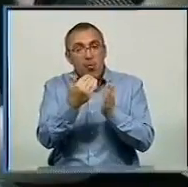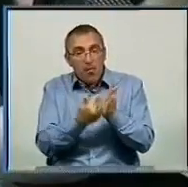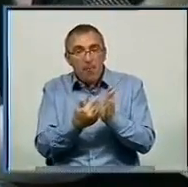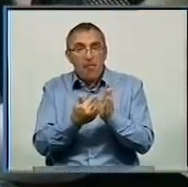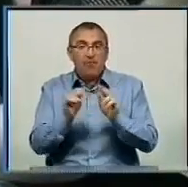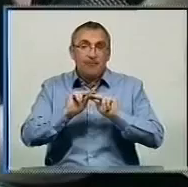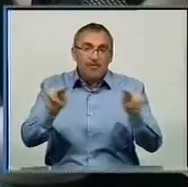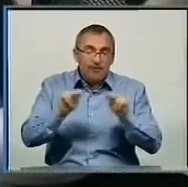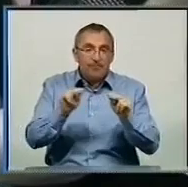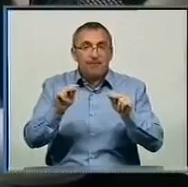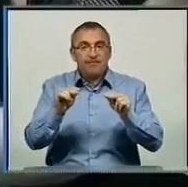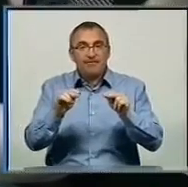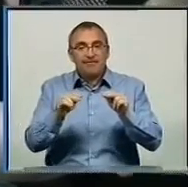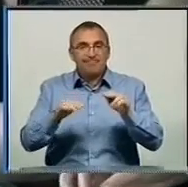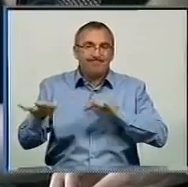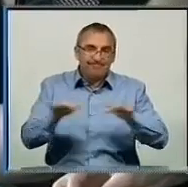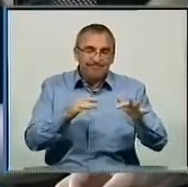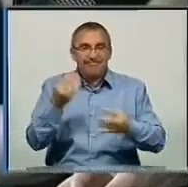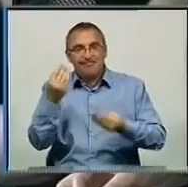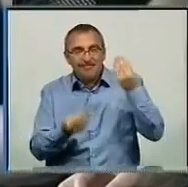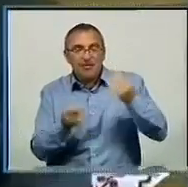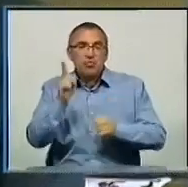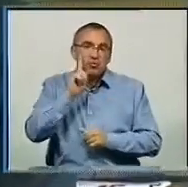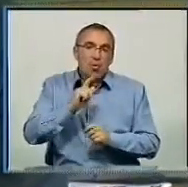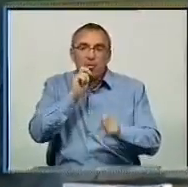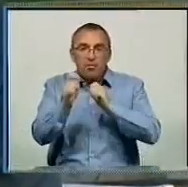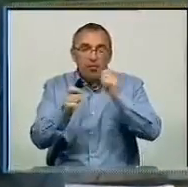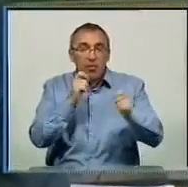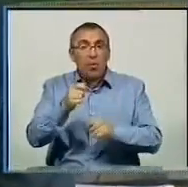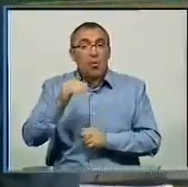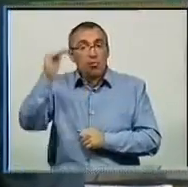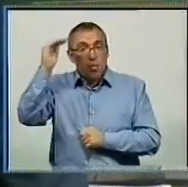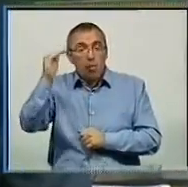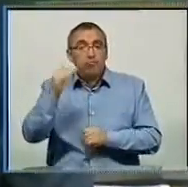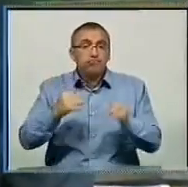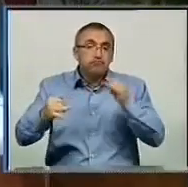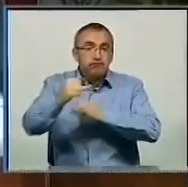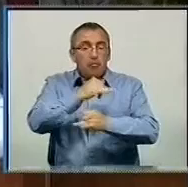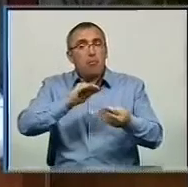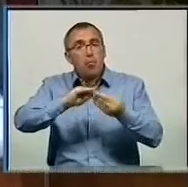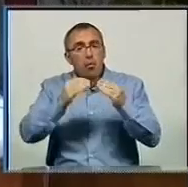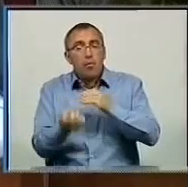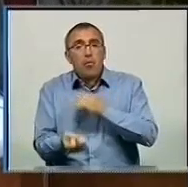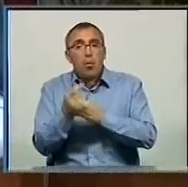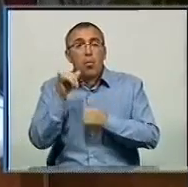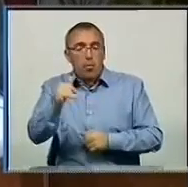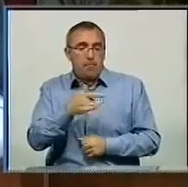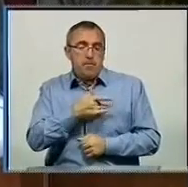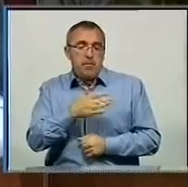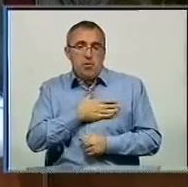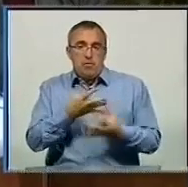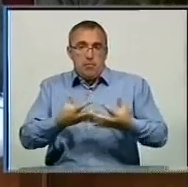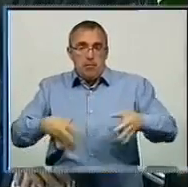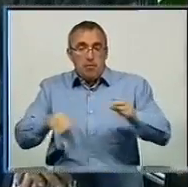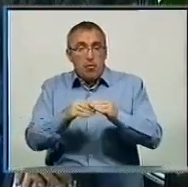виготовлення поробок, рухливі ігри та солодкі подарунки. Дорослі тим часом говорили про проблеми, що виникають у прийомних родинах. За